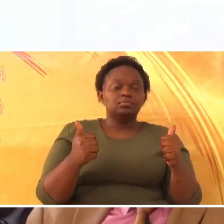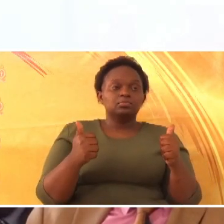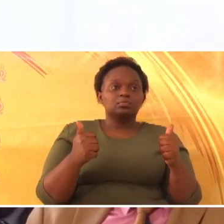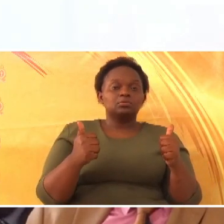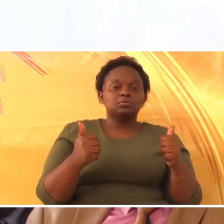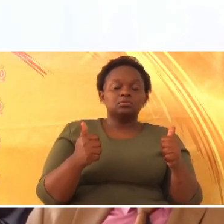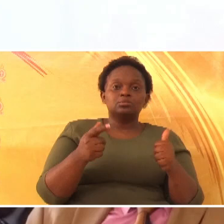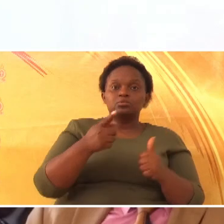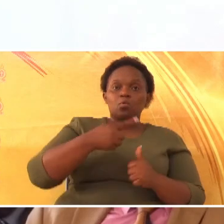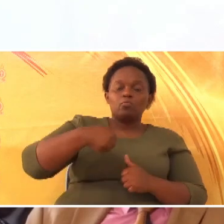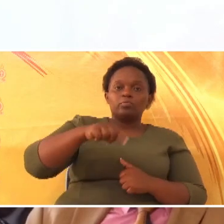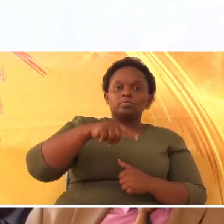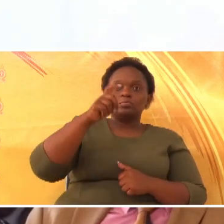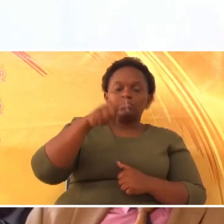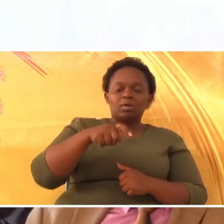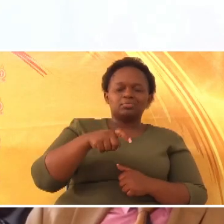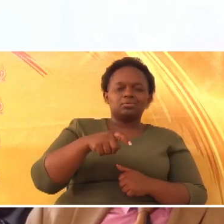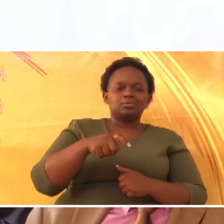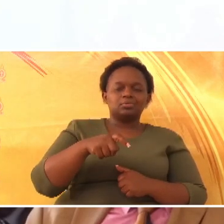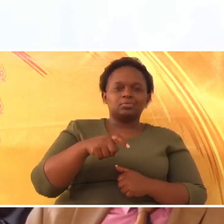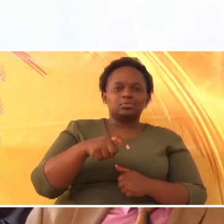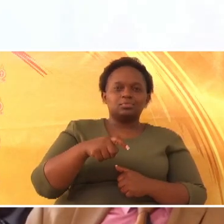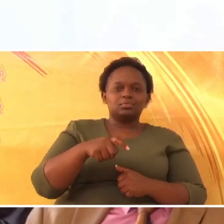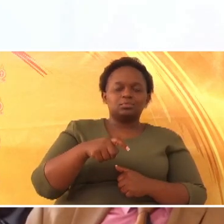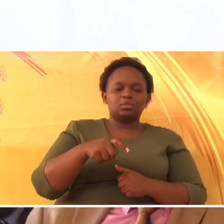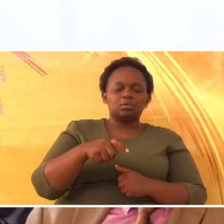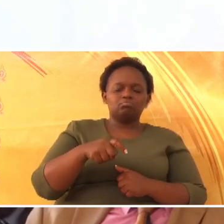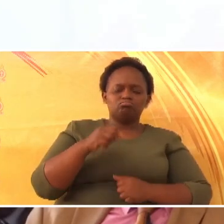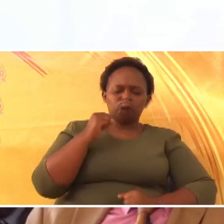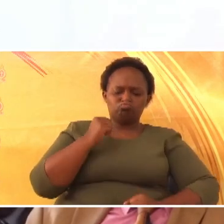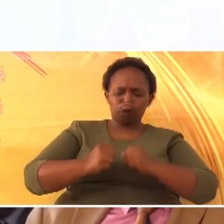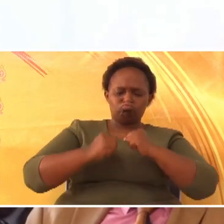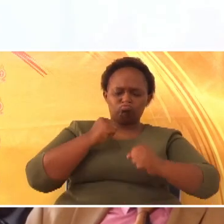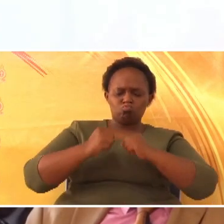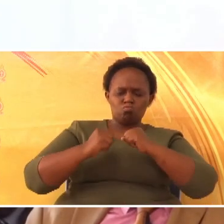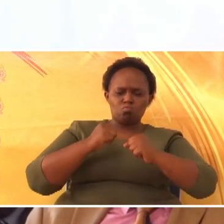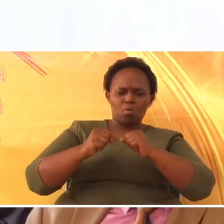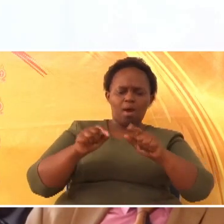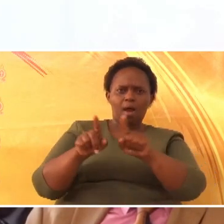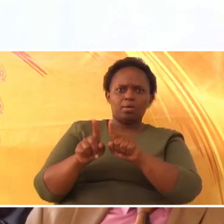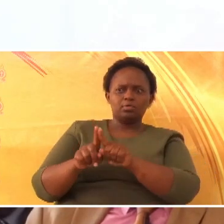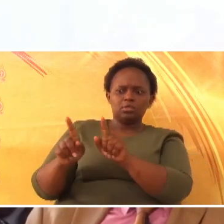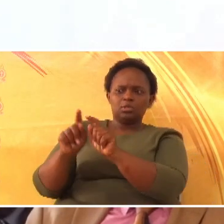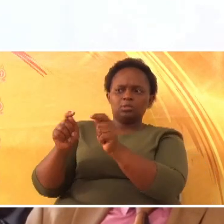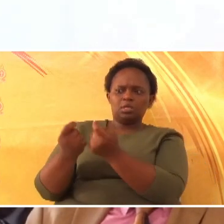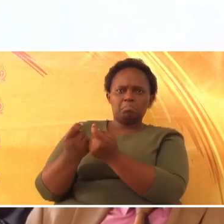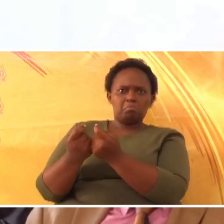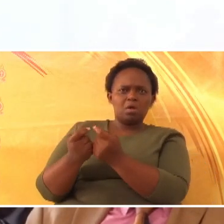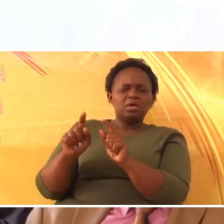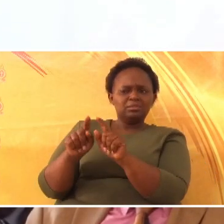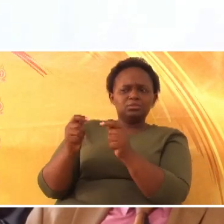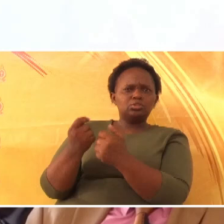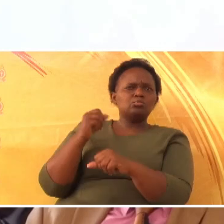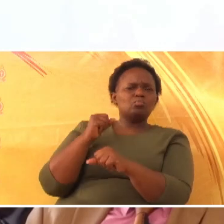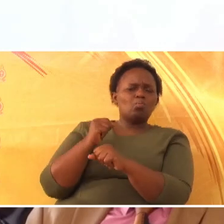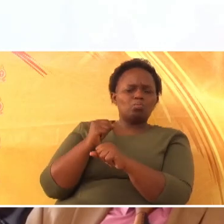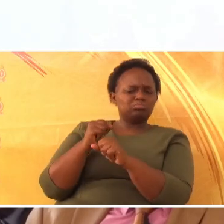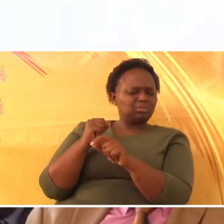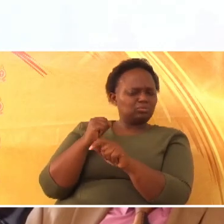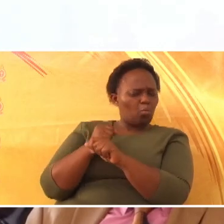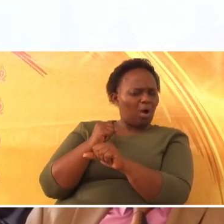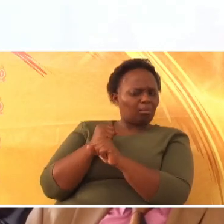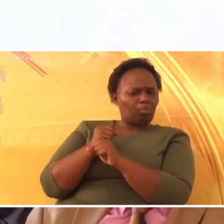Nilazima tukimbia tukiwa team. Teamwork is very important